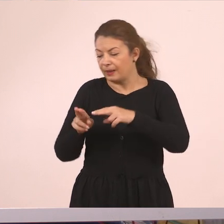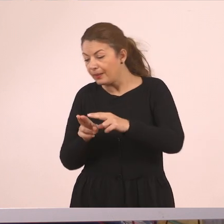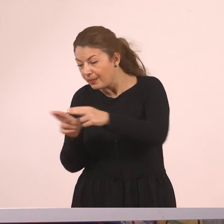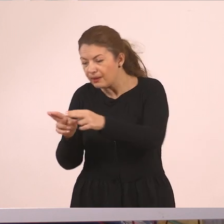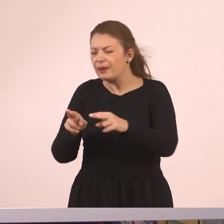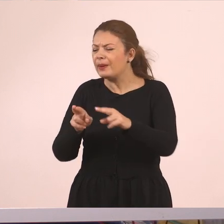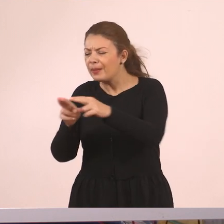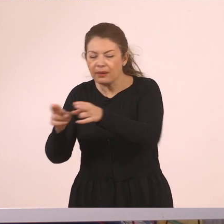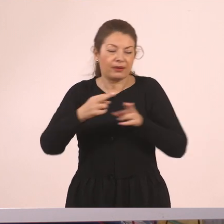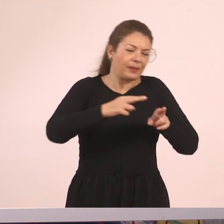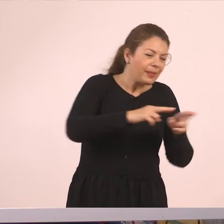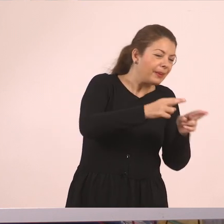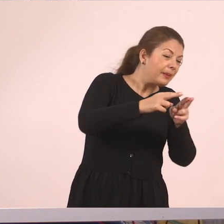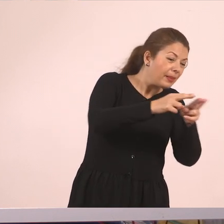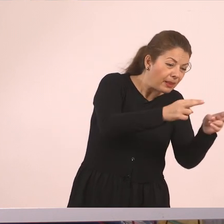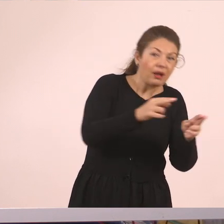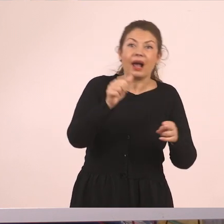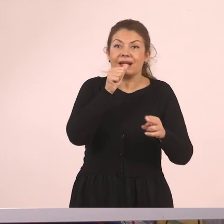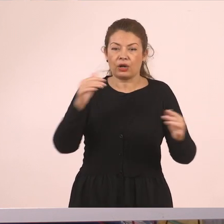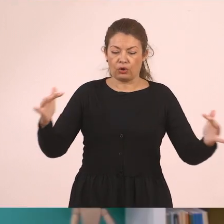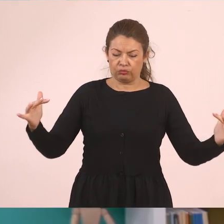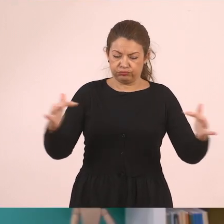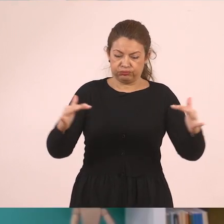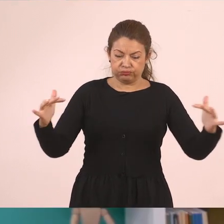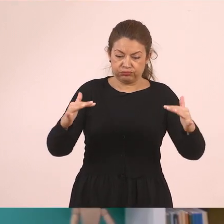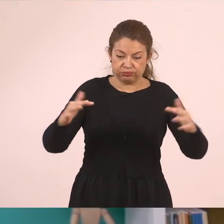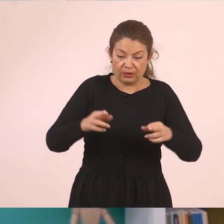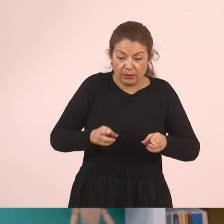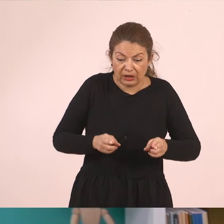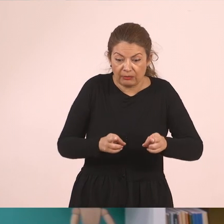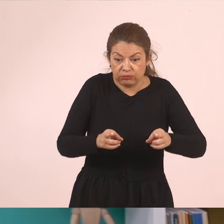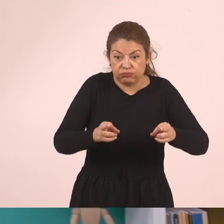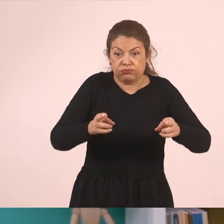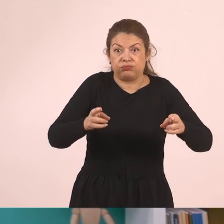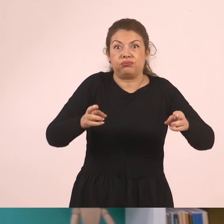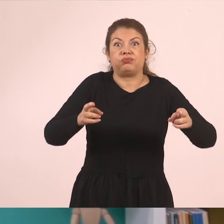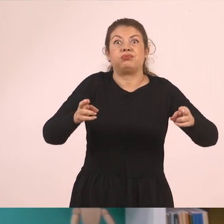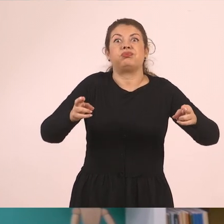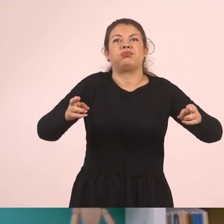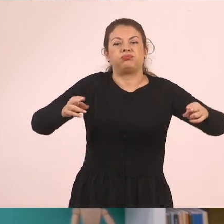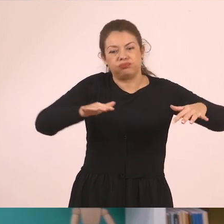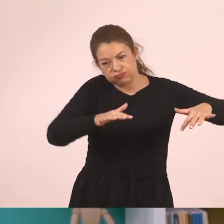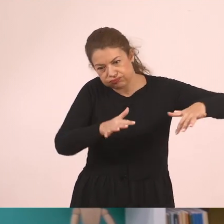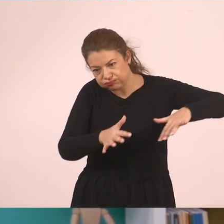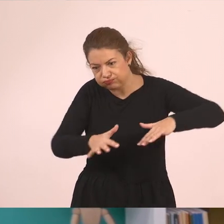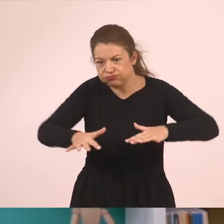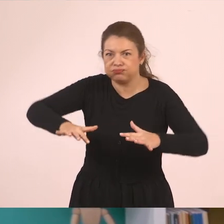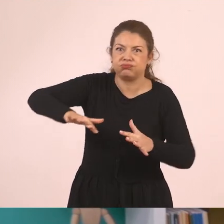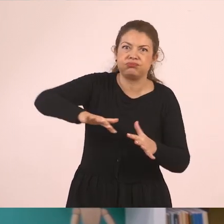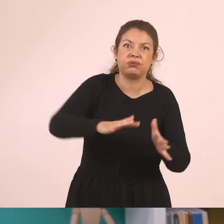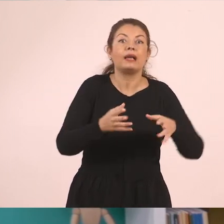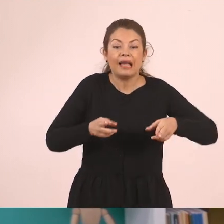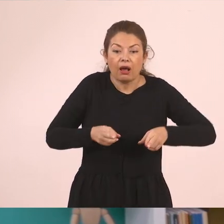συναντιέται με άλλους παραποτάμους στις λεγόμενες σύμβολες, στις ενώσεις. Και δημιουργεί και με